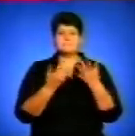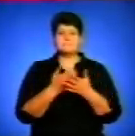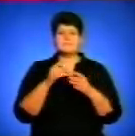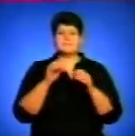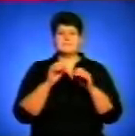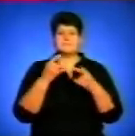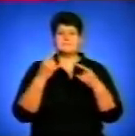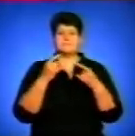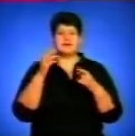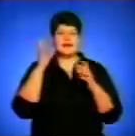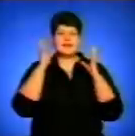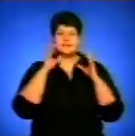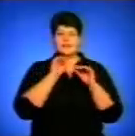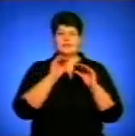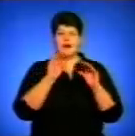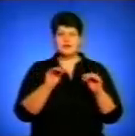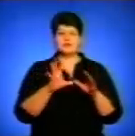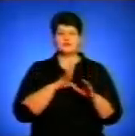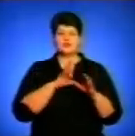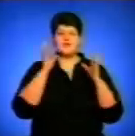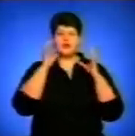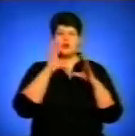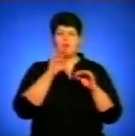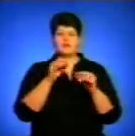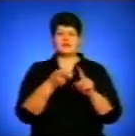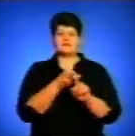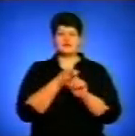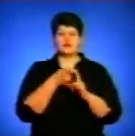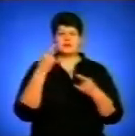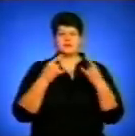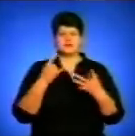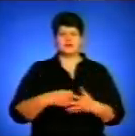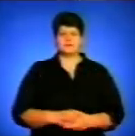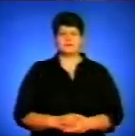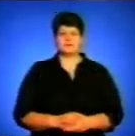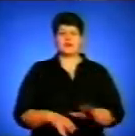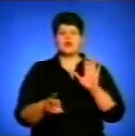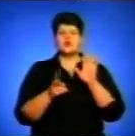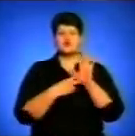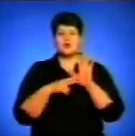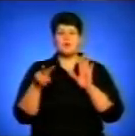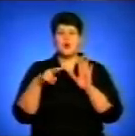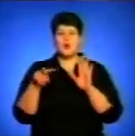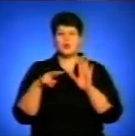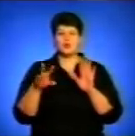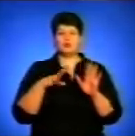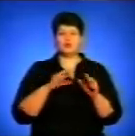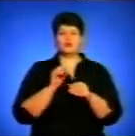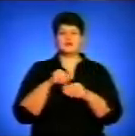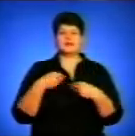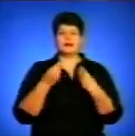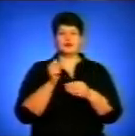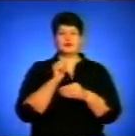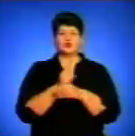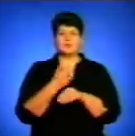Тернопільської філії концерну радіомовлення, радіозв'язку і телебачення Роман Макар. 7 лютого було дано доручення